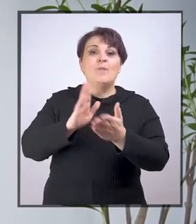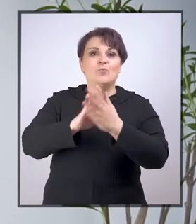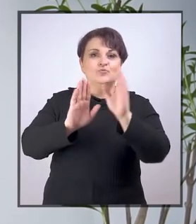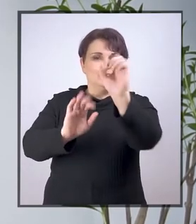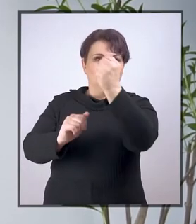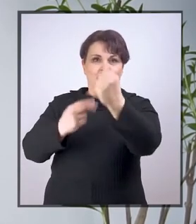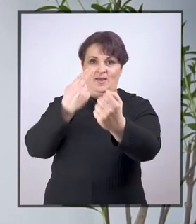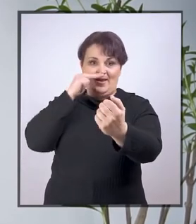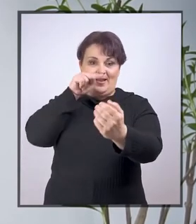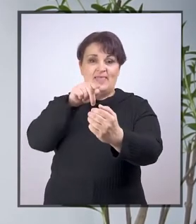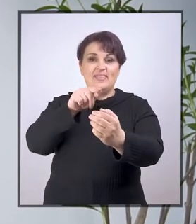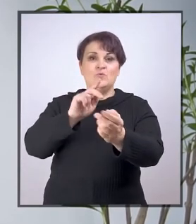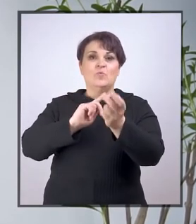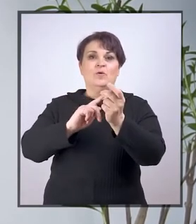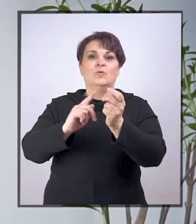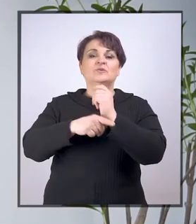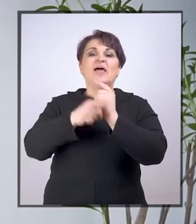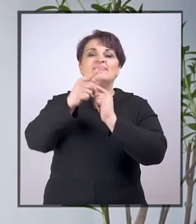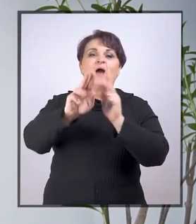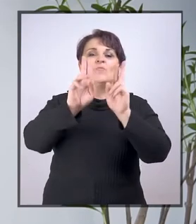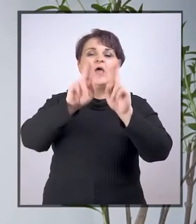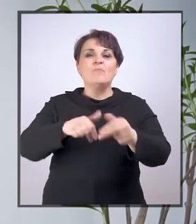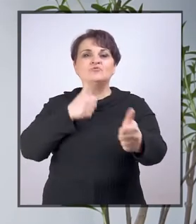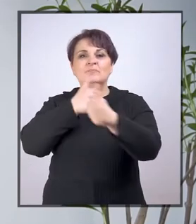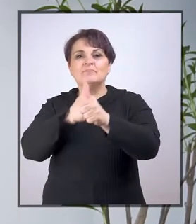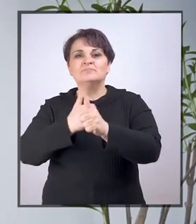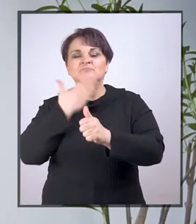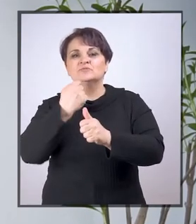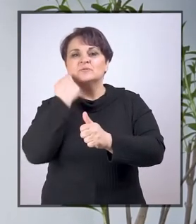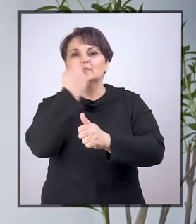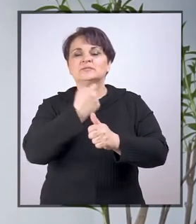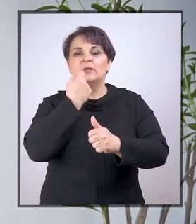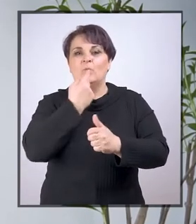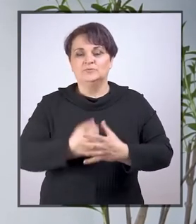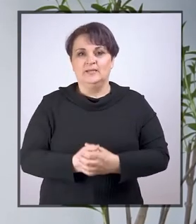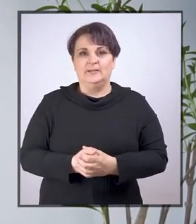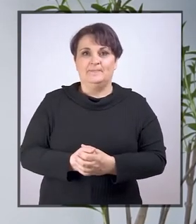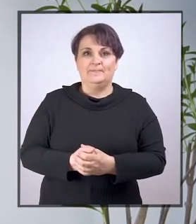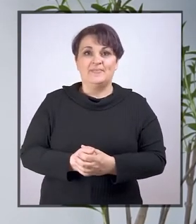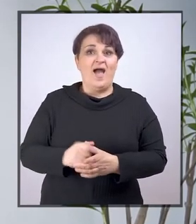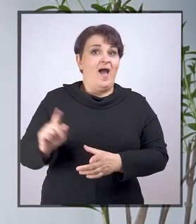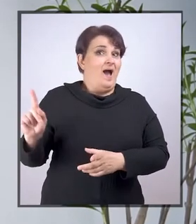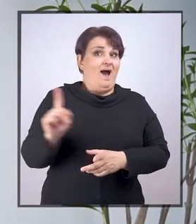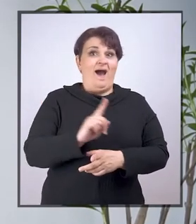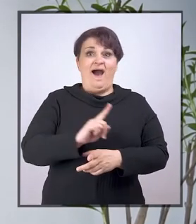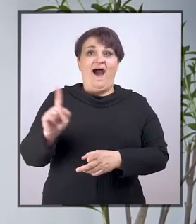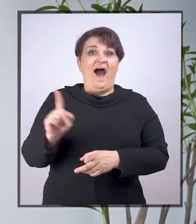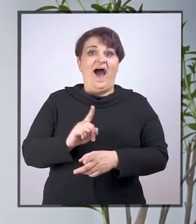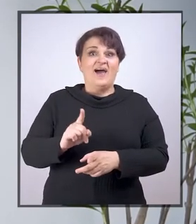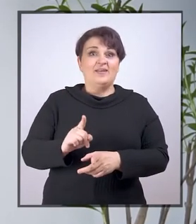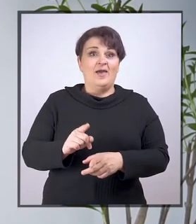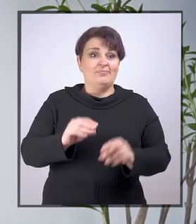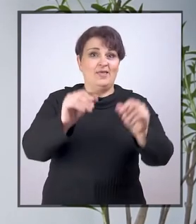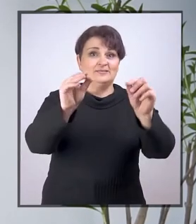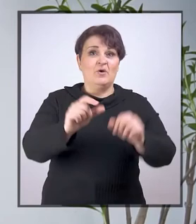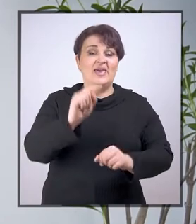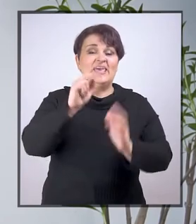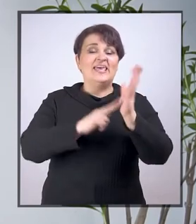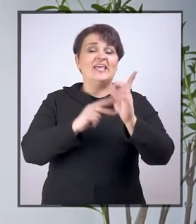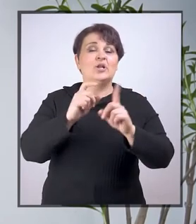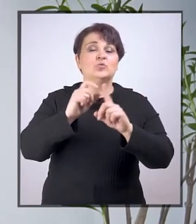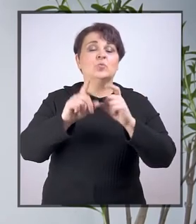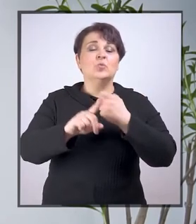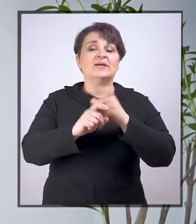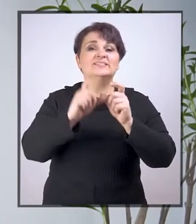budu okrenuti prema učeniku tako da bi on mogao da čita sa usana. A ne da se instalira